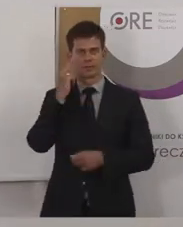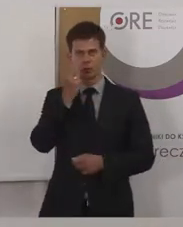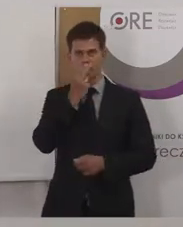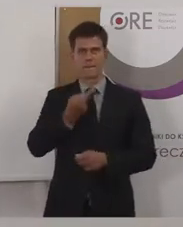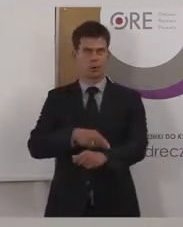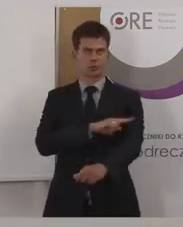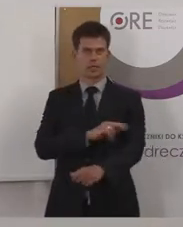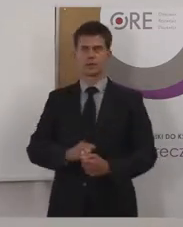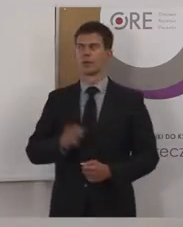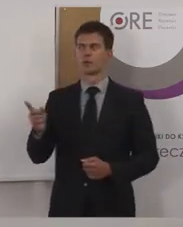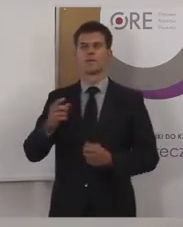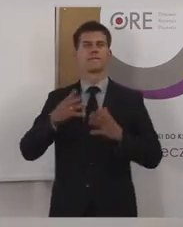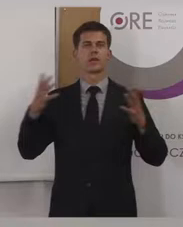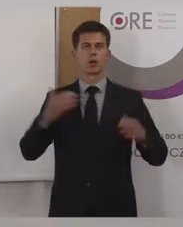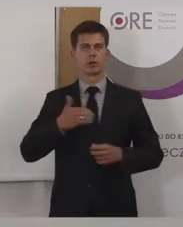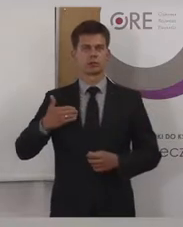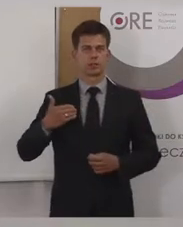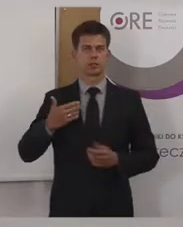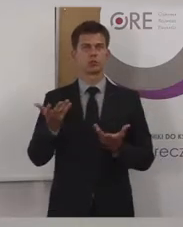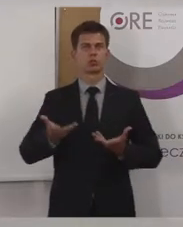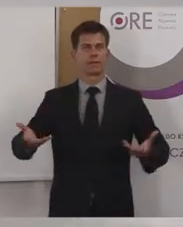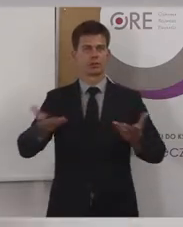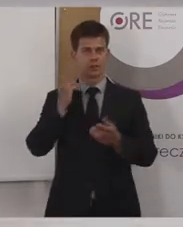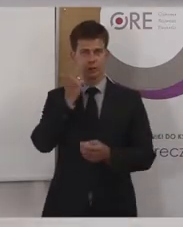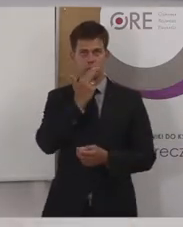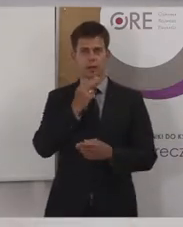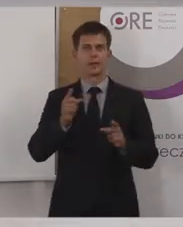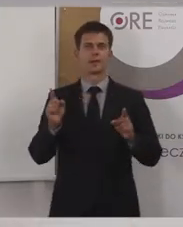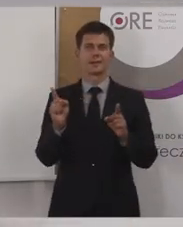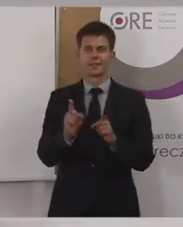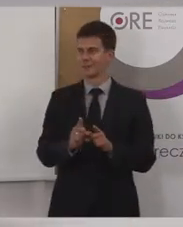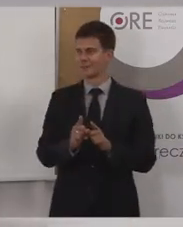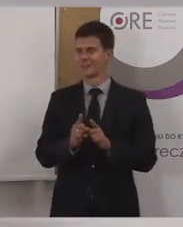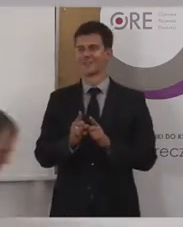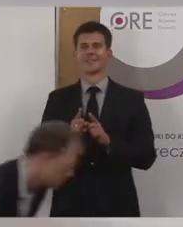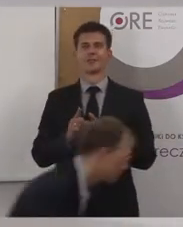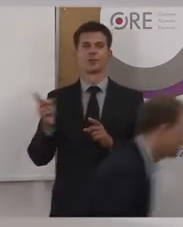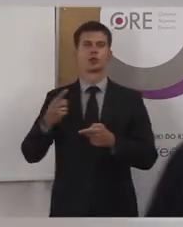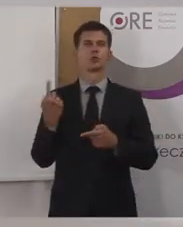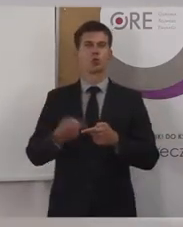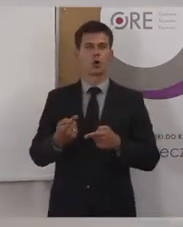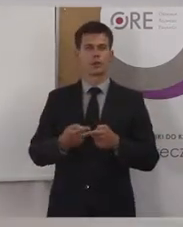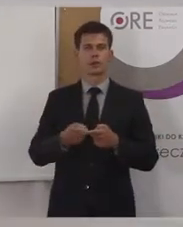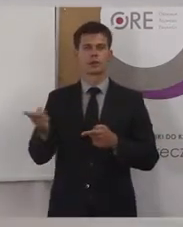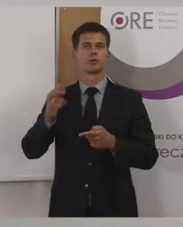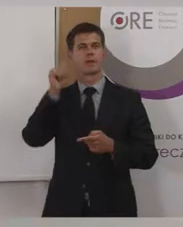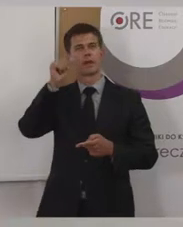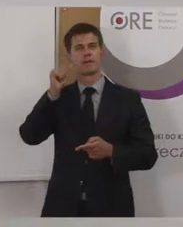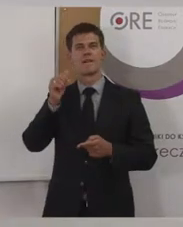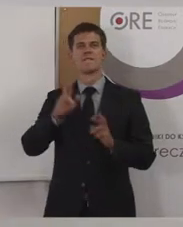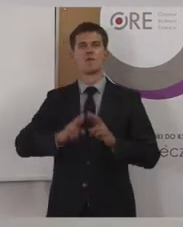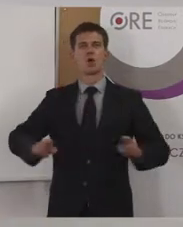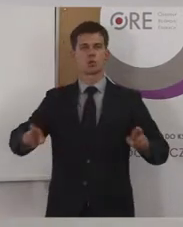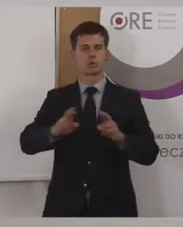A Wielkopolskie Stowarzyszenie Niewidomych jest też jednym z członków takiego porozumienia o nazwie Forum